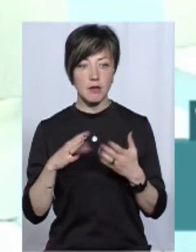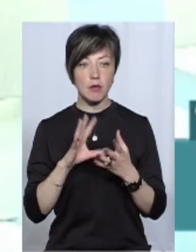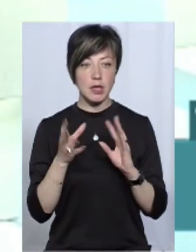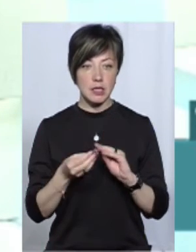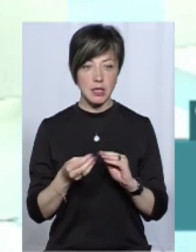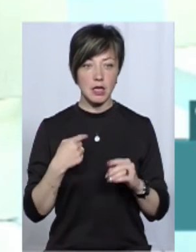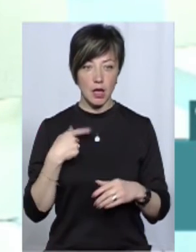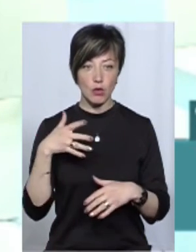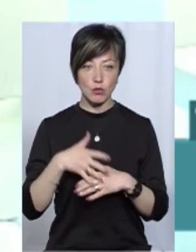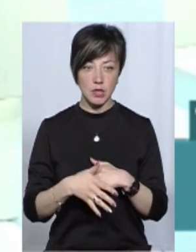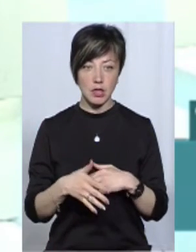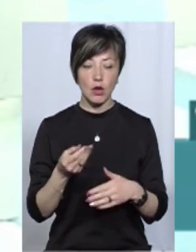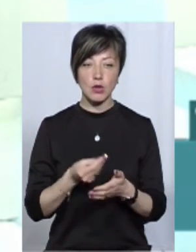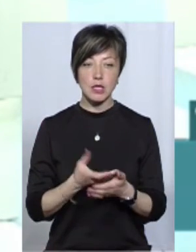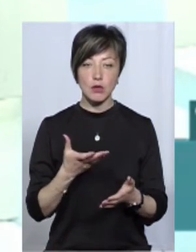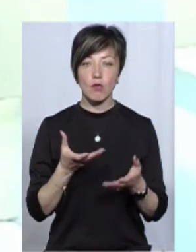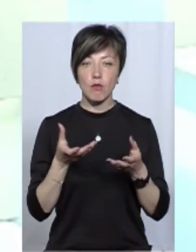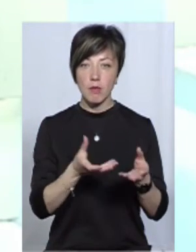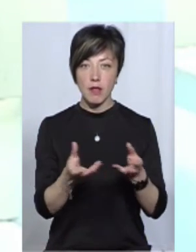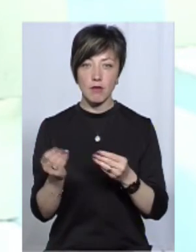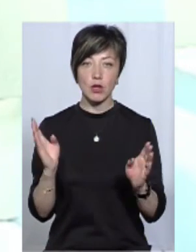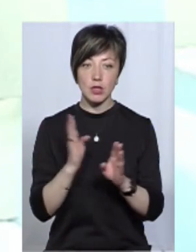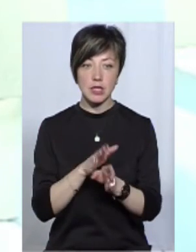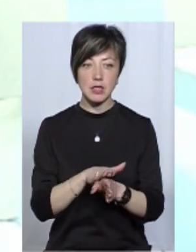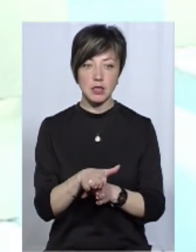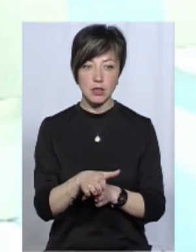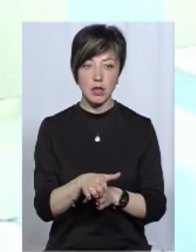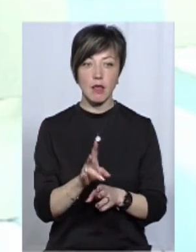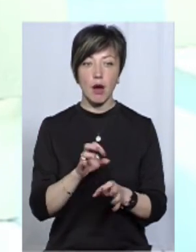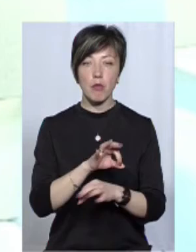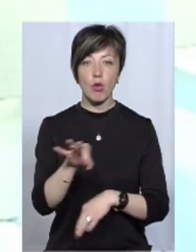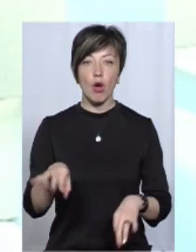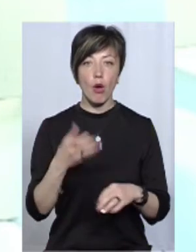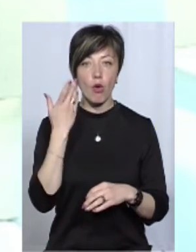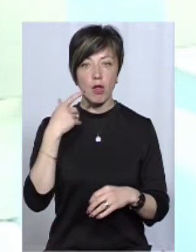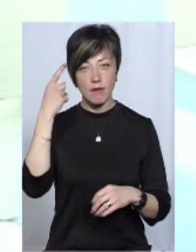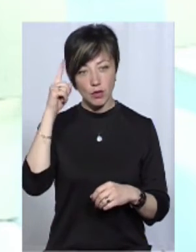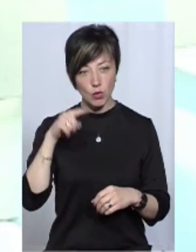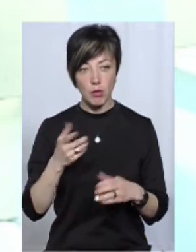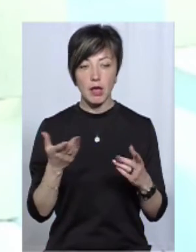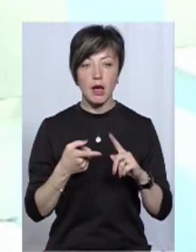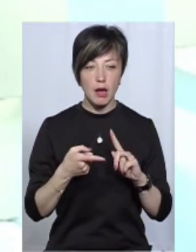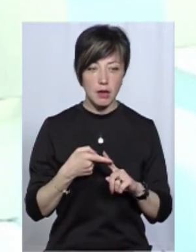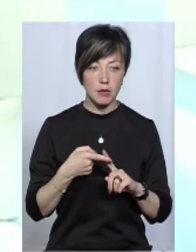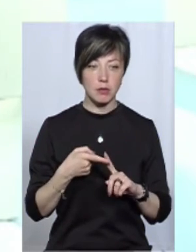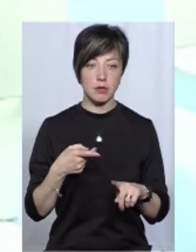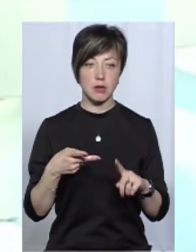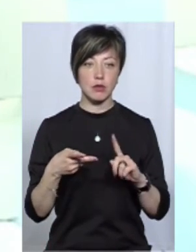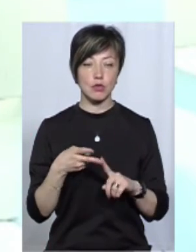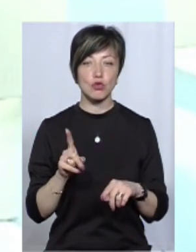в принципі, наскільки я розумію, оцінка впливу на довкілля здійснюється вже на проєкт, коли відомо, яким чином,